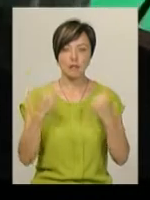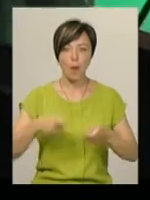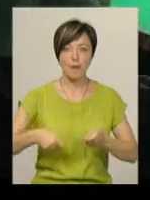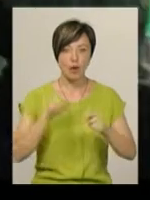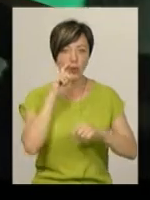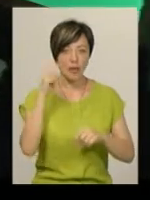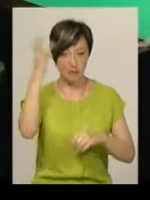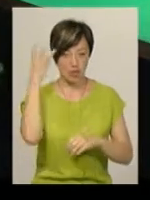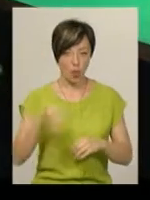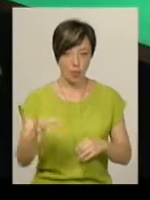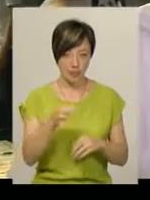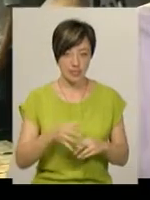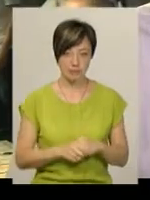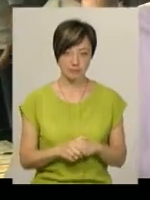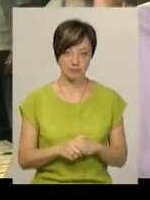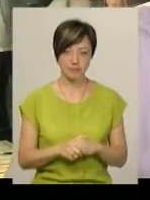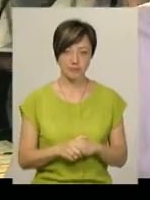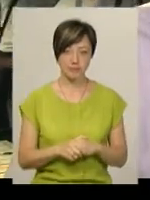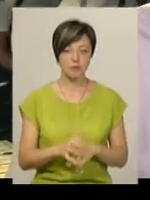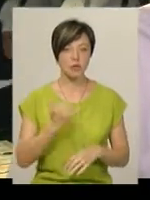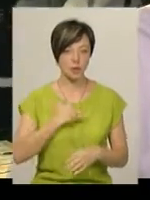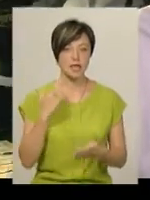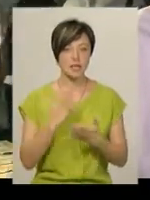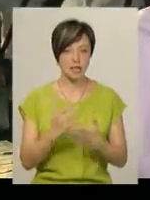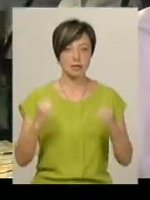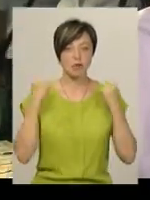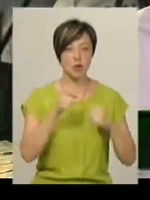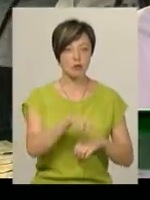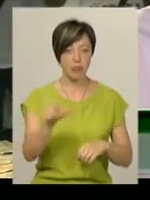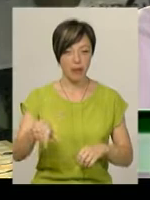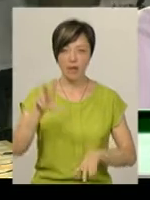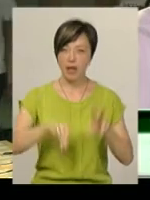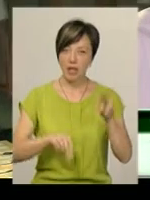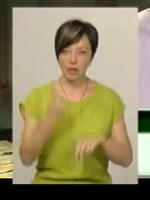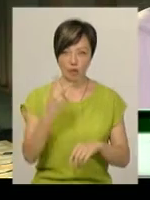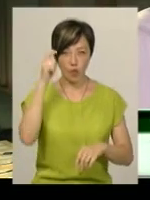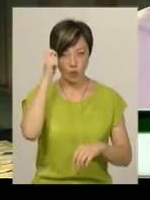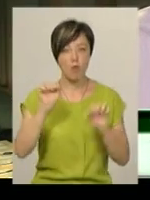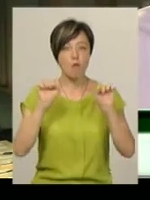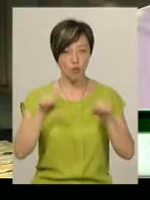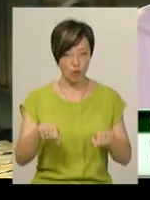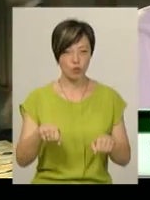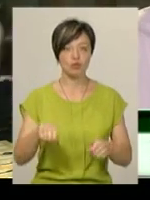України Хмельницької області Ігор Мартинюк. У нас є спортсмени, які, я сподіваюся, двоє хлопців, які